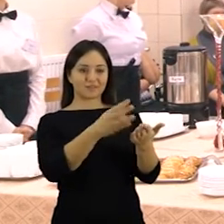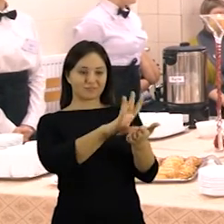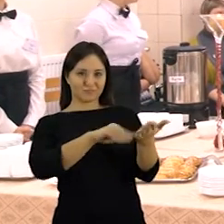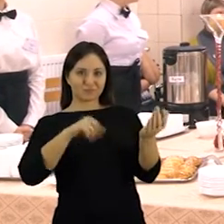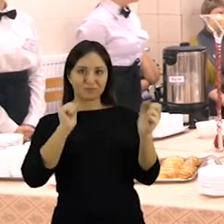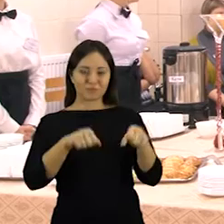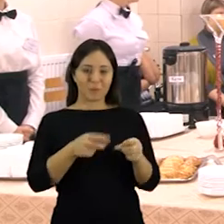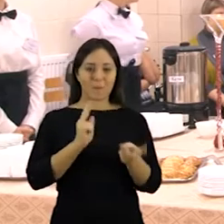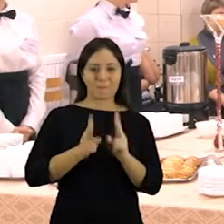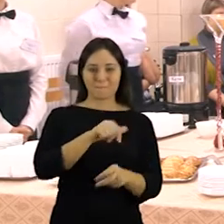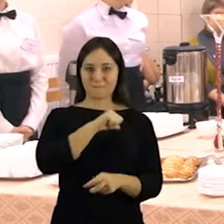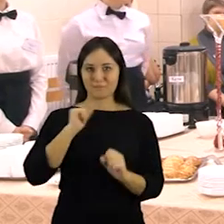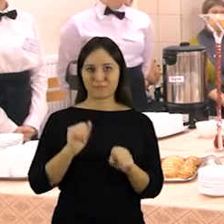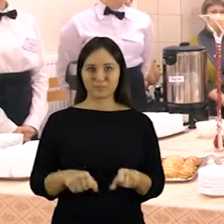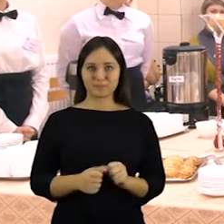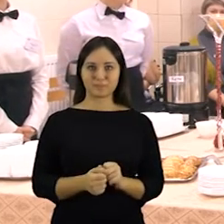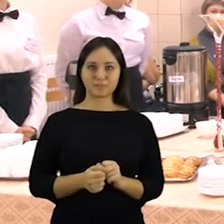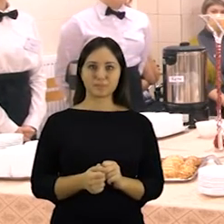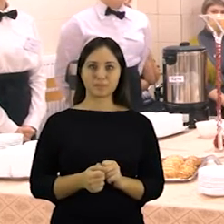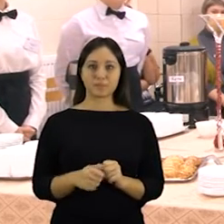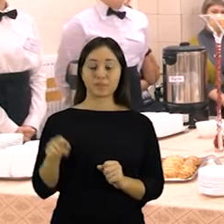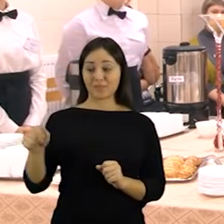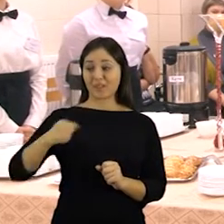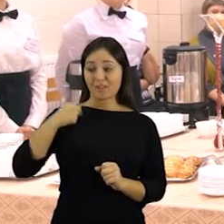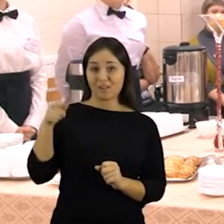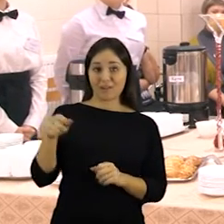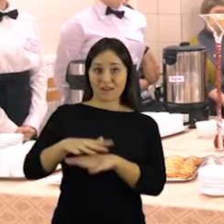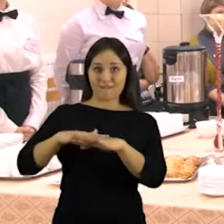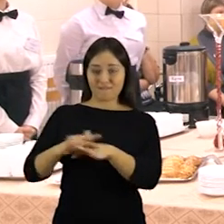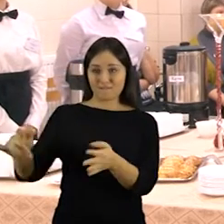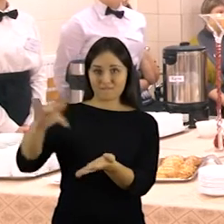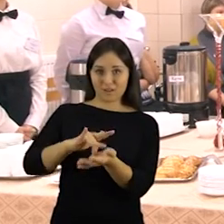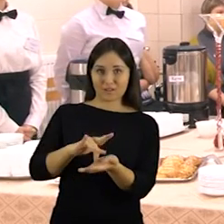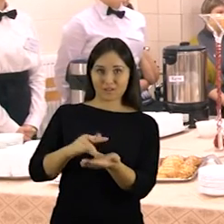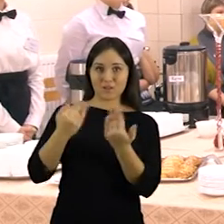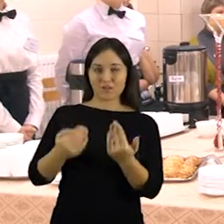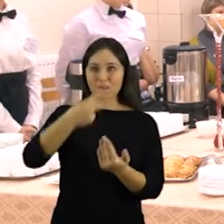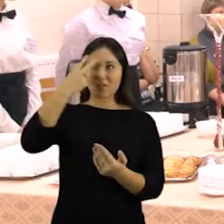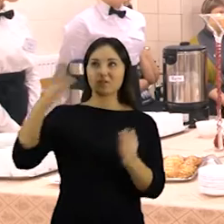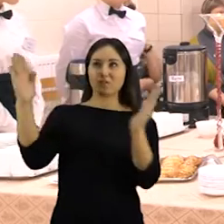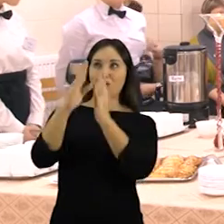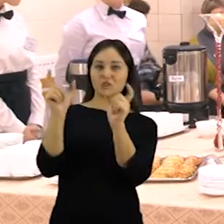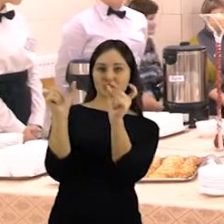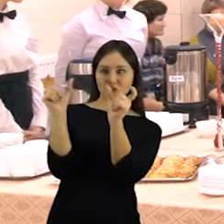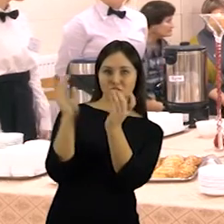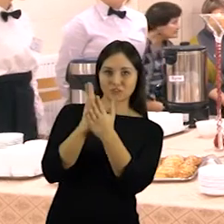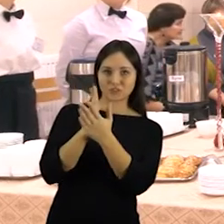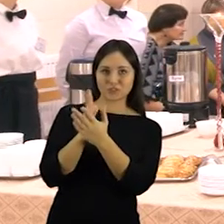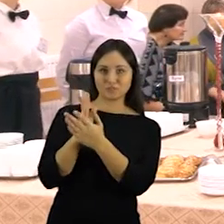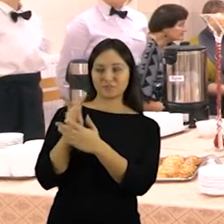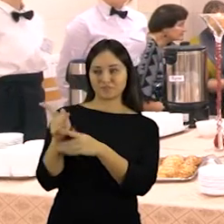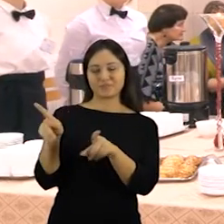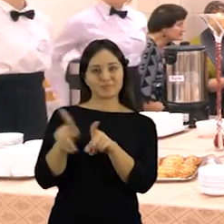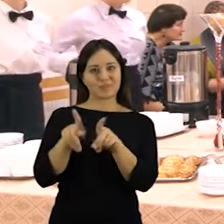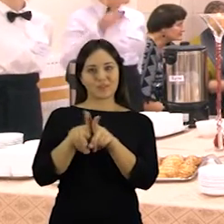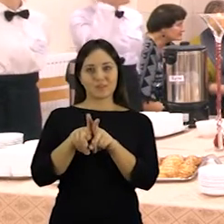pakartotų pa save namuose. Šitie mūsų draugai iš Vengrijos, kurie dabar gina mūsų padangę, taip pat